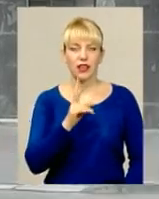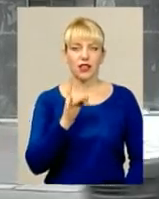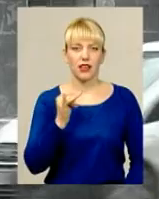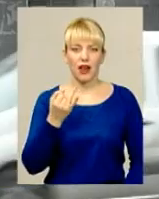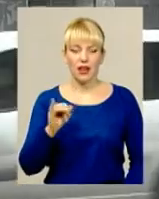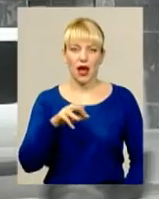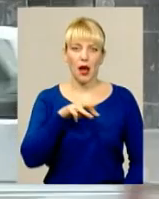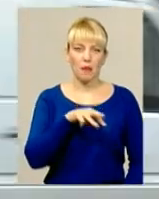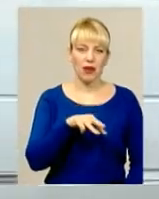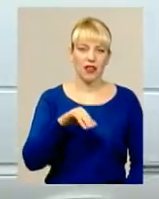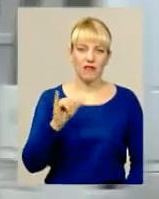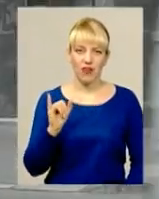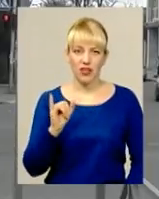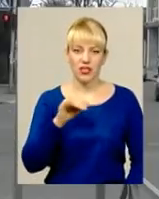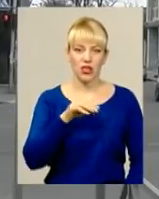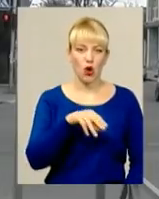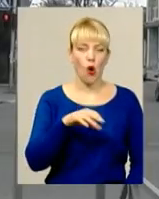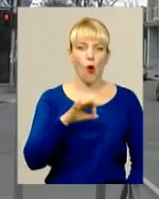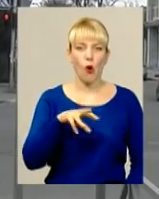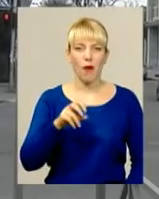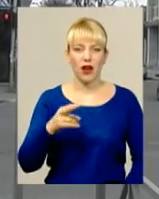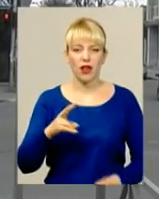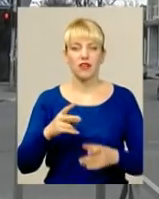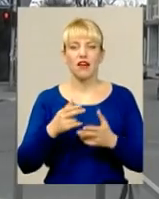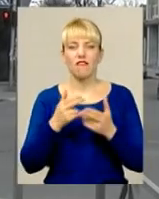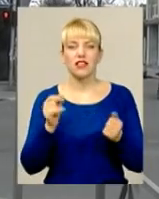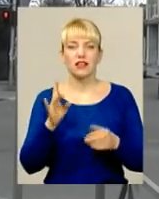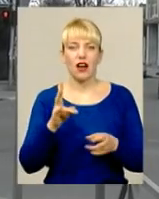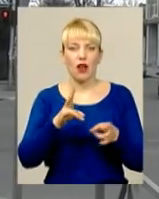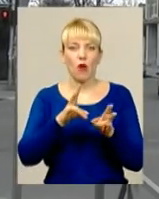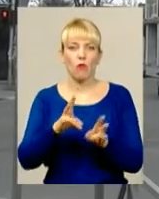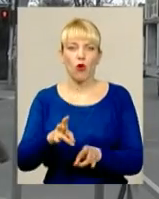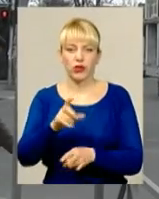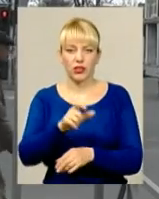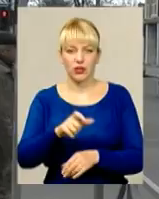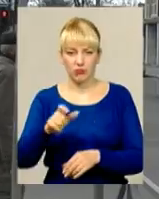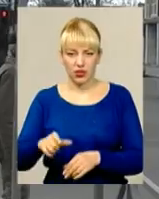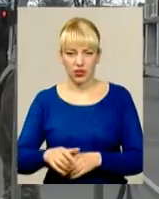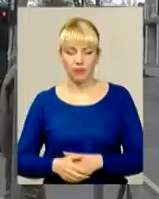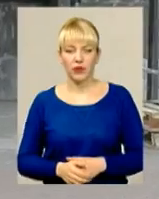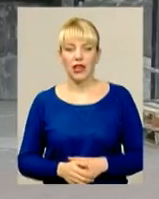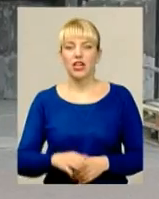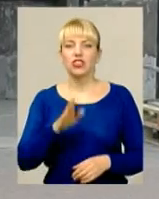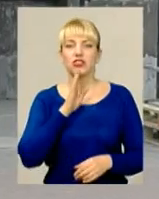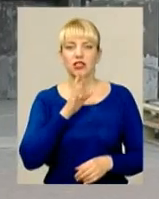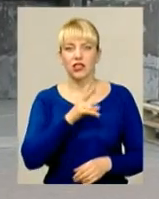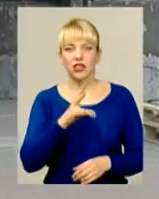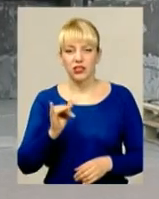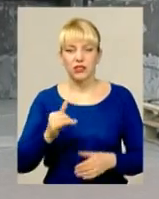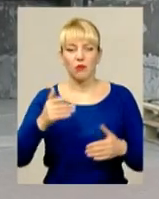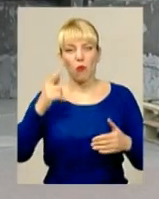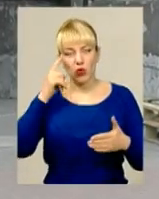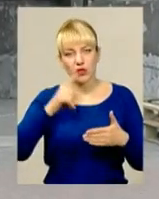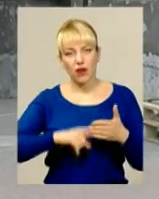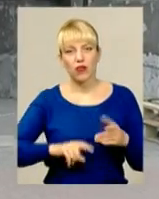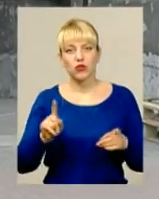визнано потерпілими у цій справі. Є інформація, що схожа ситуація ще у кількох інвесторів. Зінки сподіваються, що справедливість